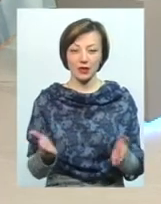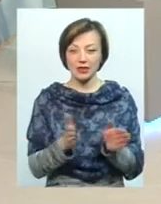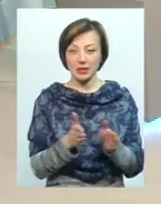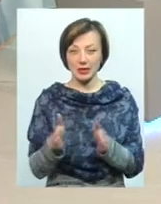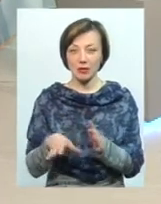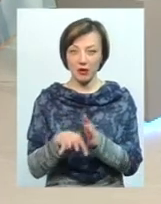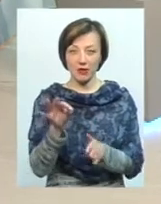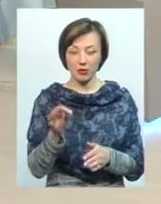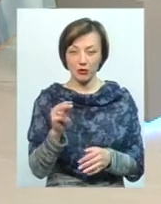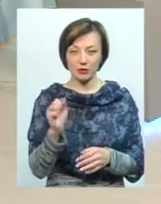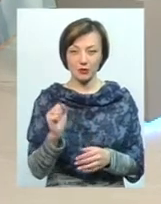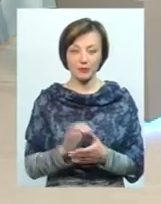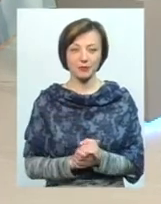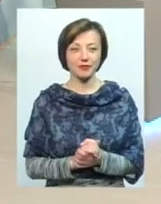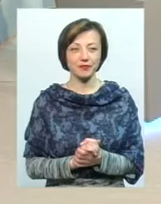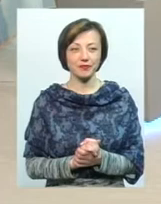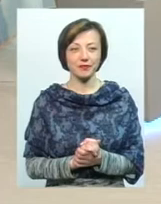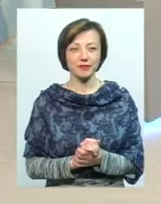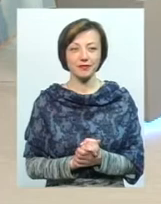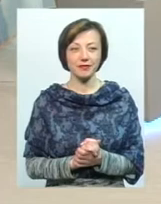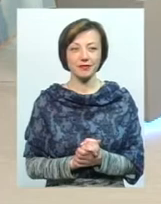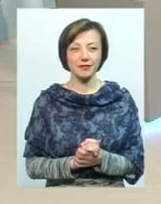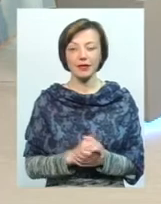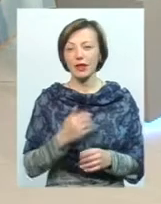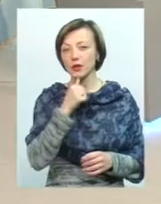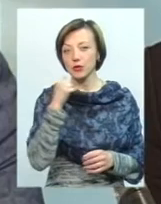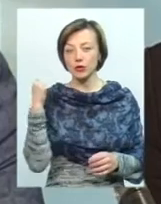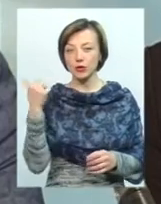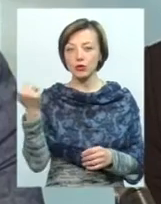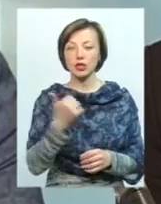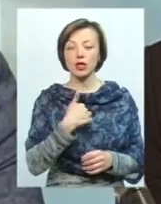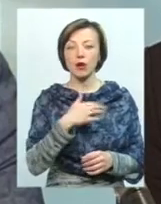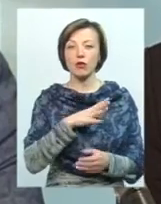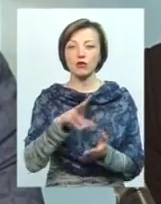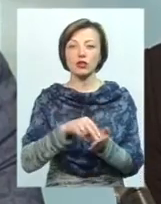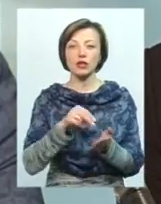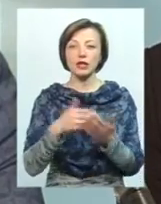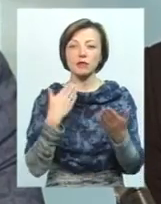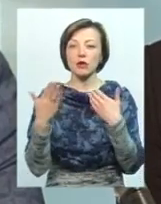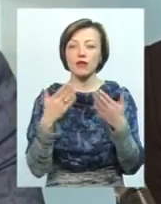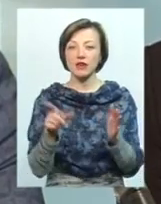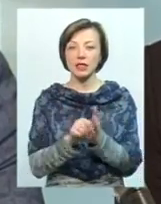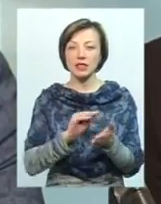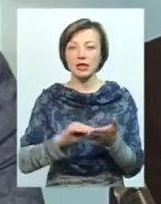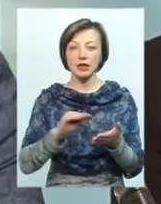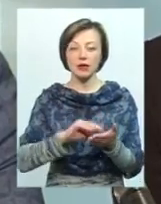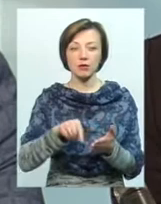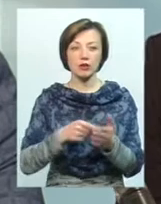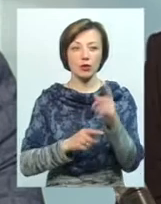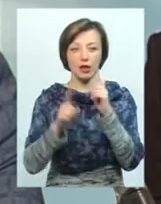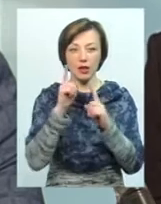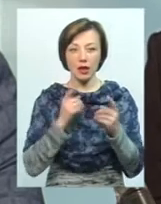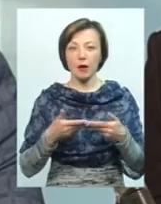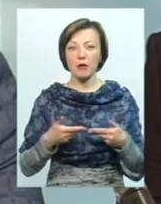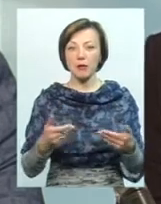виборча. Я хочу сказати, що я на минулому тижні був в Черкасах, спілкувався з секретарем міської ради. Ми хоч